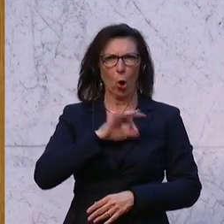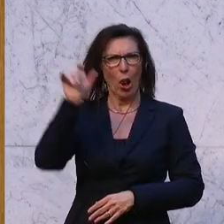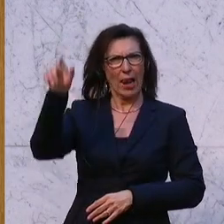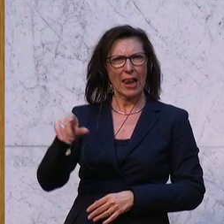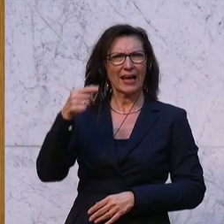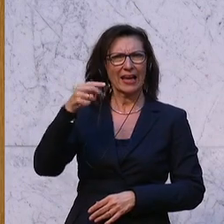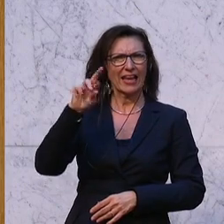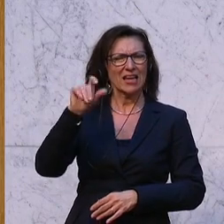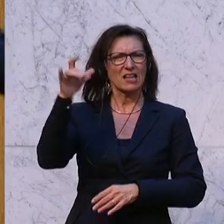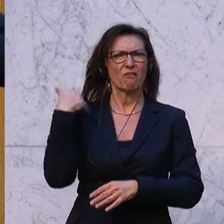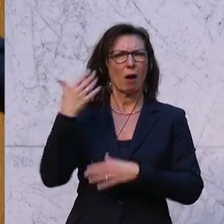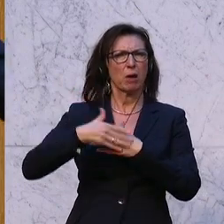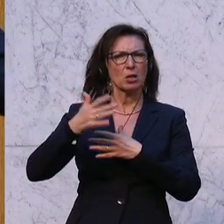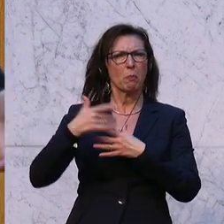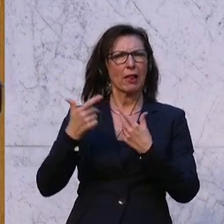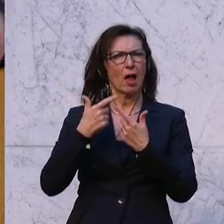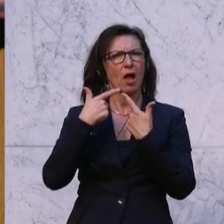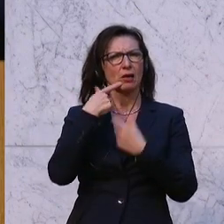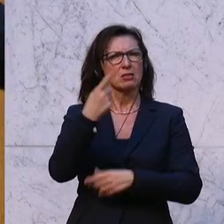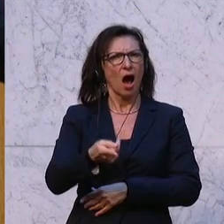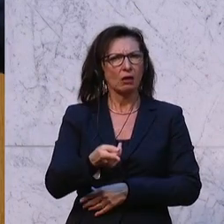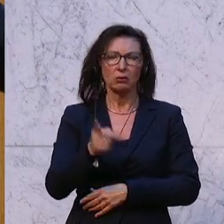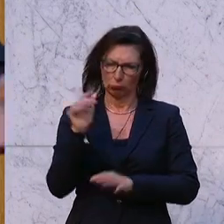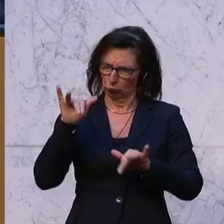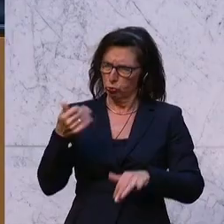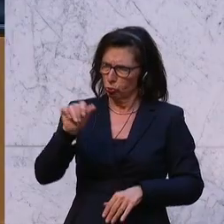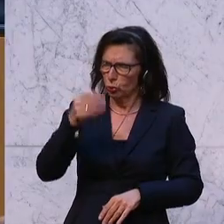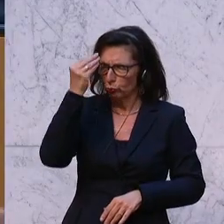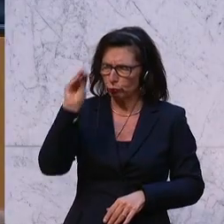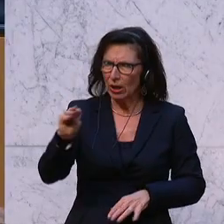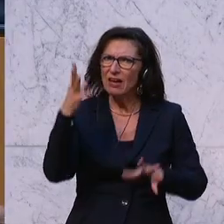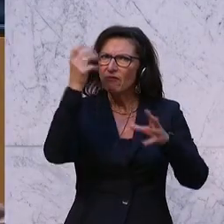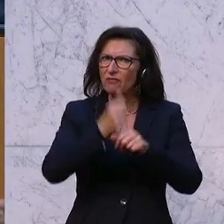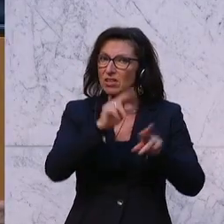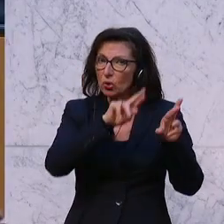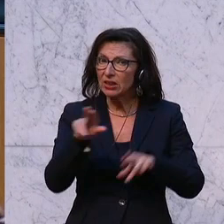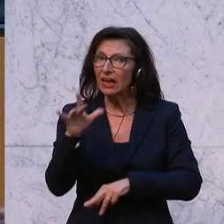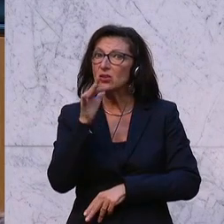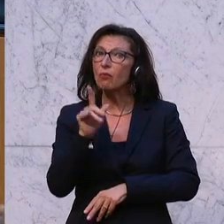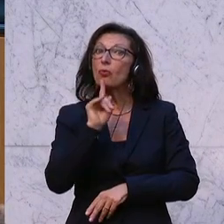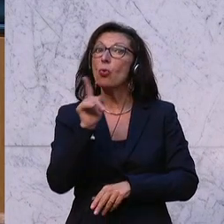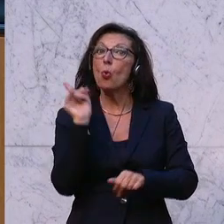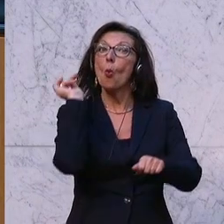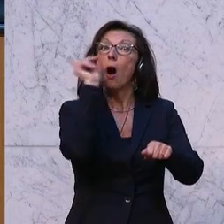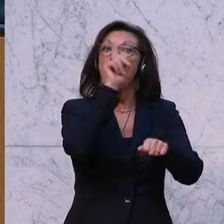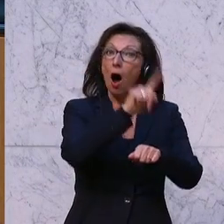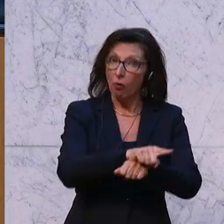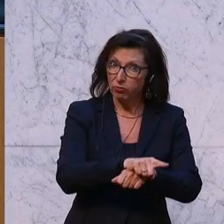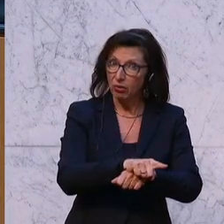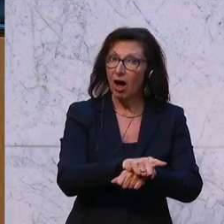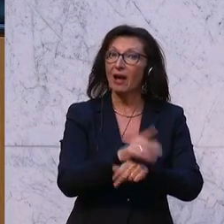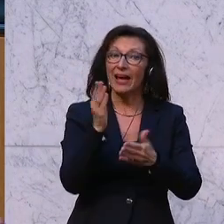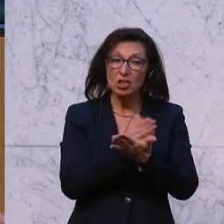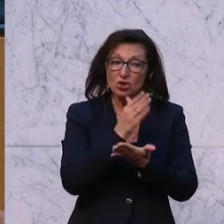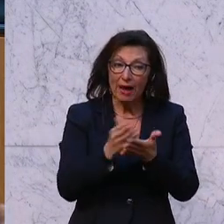Beispiele angeführt hat, dann muss man dazu sagen, der Verfassungsgerichtshof wird in der Regel dann veranlasst, Urteile zu sprechen,